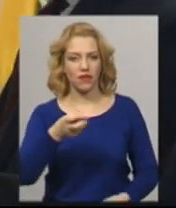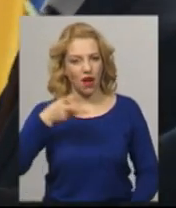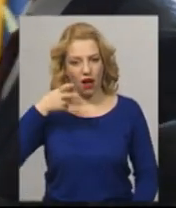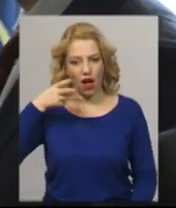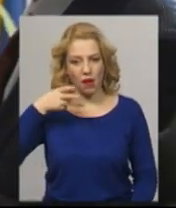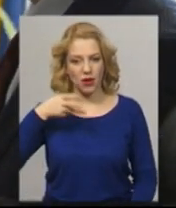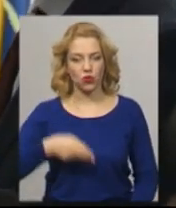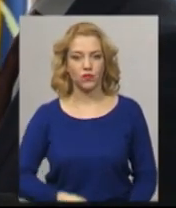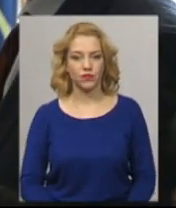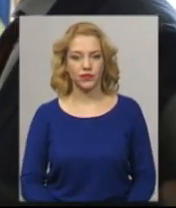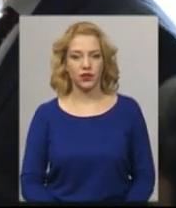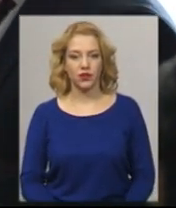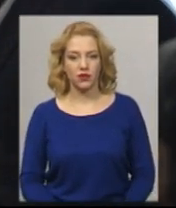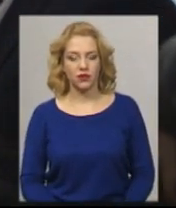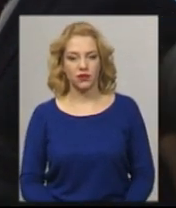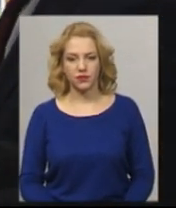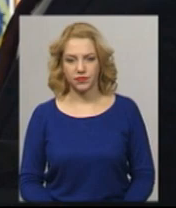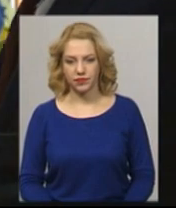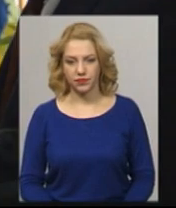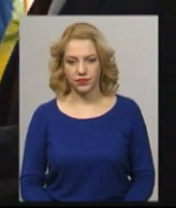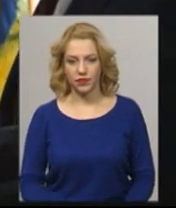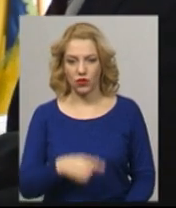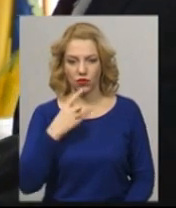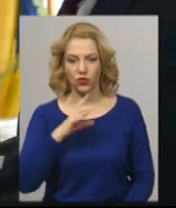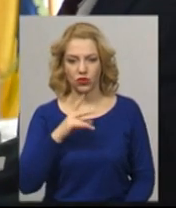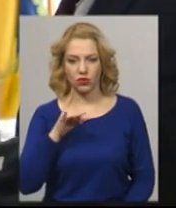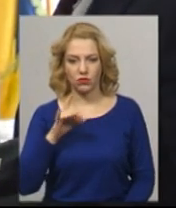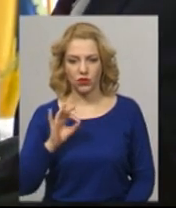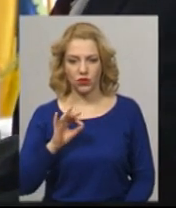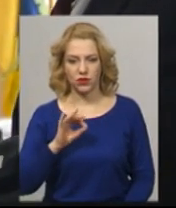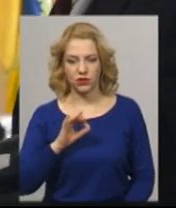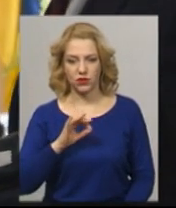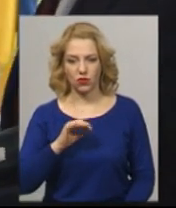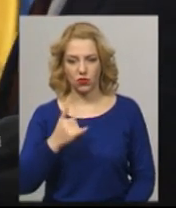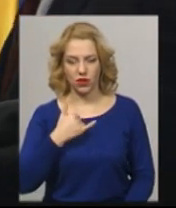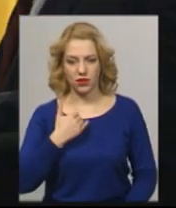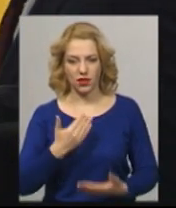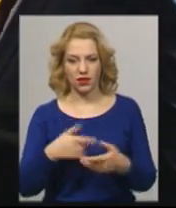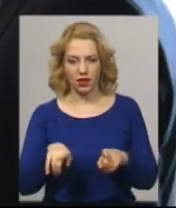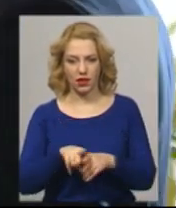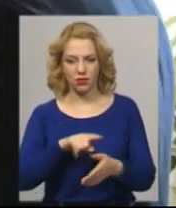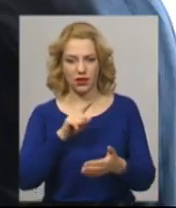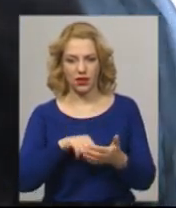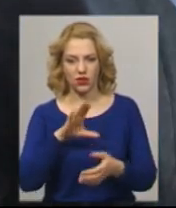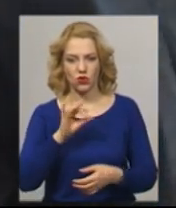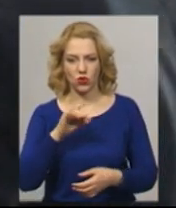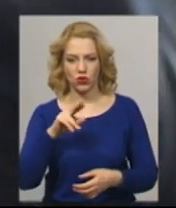Ми приходимо, щоб подивитися, як ви торгували заходи. У нас зараз питання таке, Суроченко саботує? Та ж дайте, що